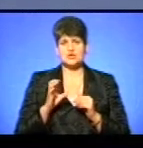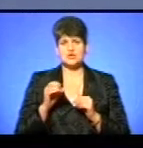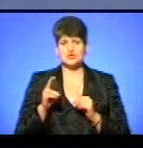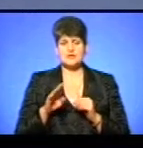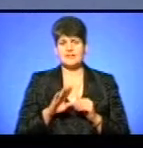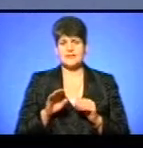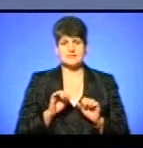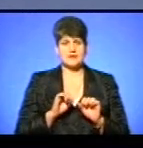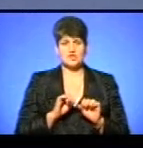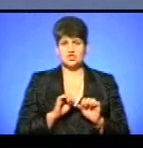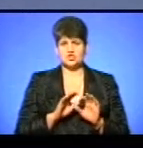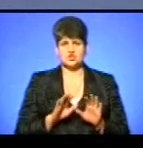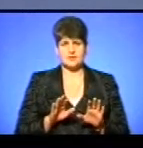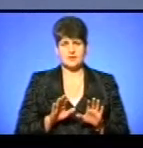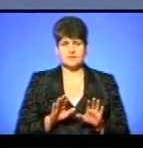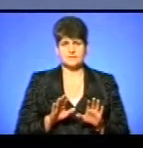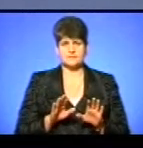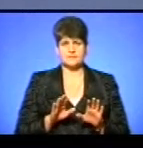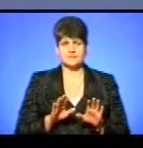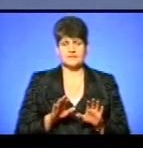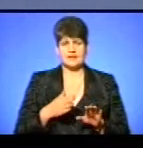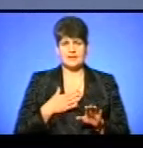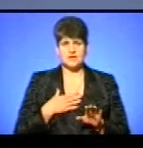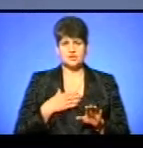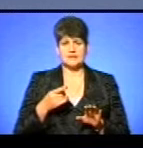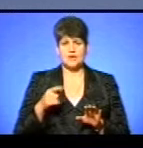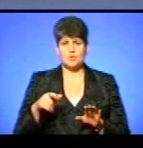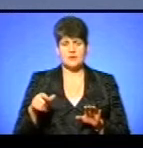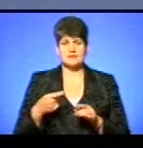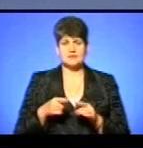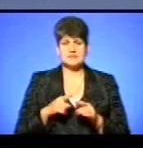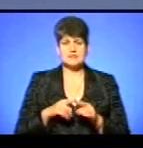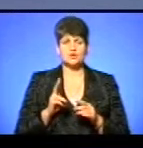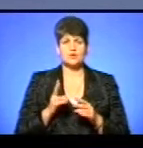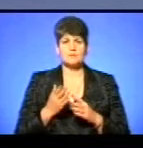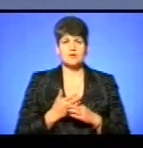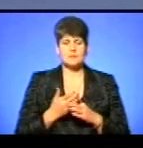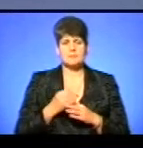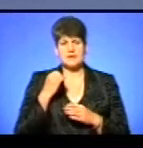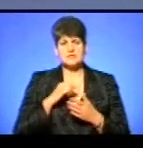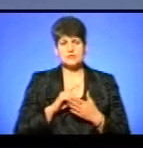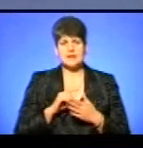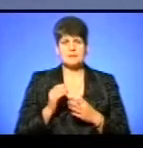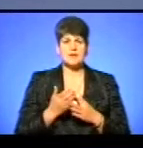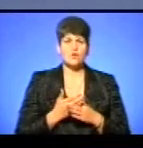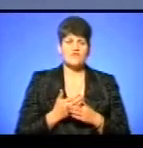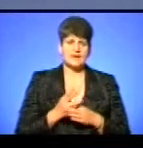незахищених наших тернополян. Це власниці пільговіки, це пенсіонери і пільговіки.